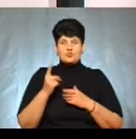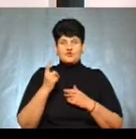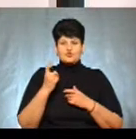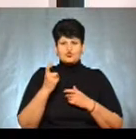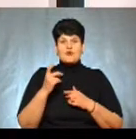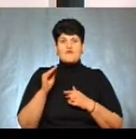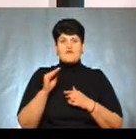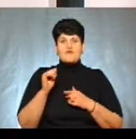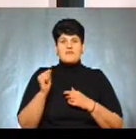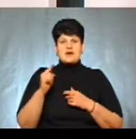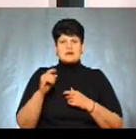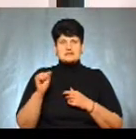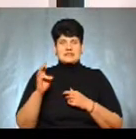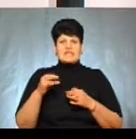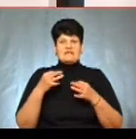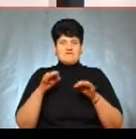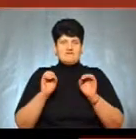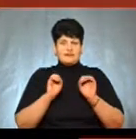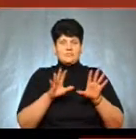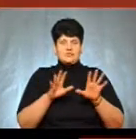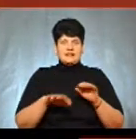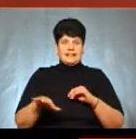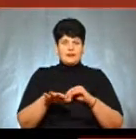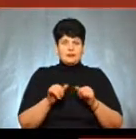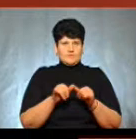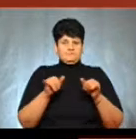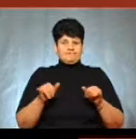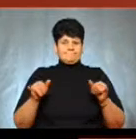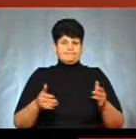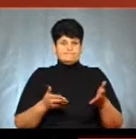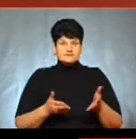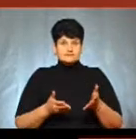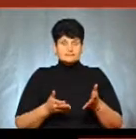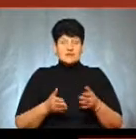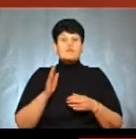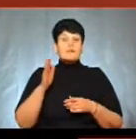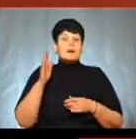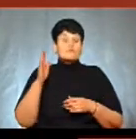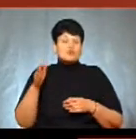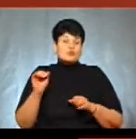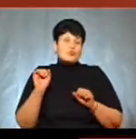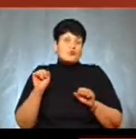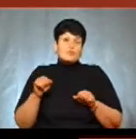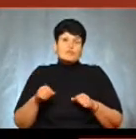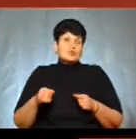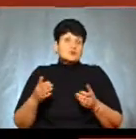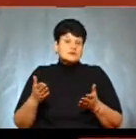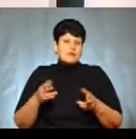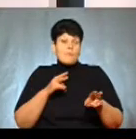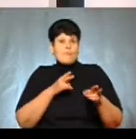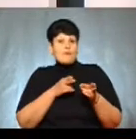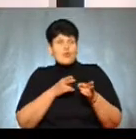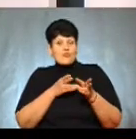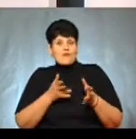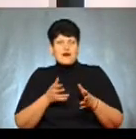стафазанів, які були випущені на територію для того, щоб вони плодилися. І в майбутньому можливі, ну, чи полювання,